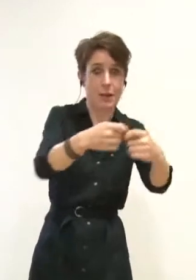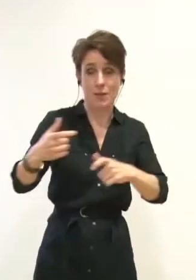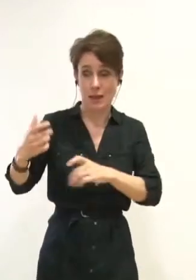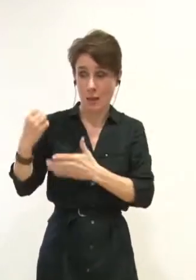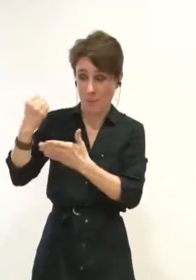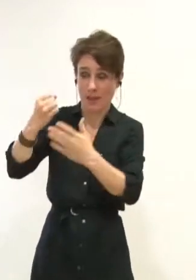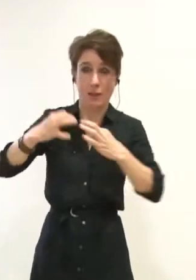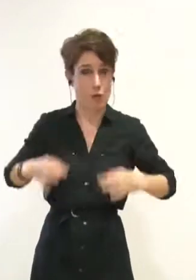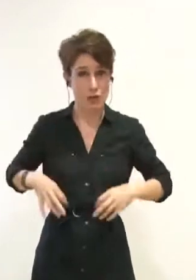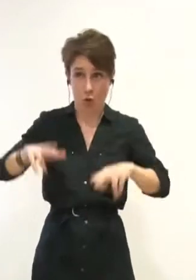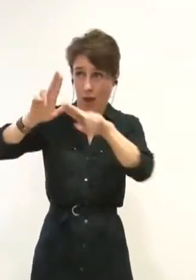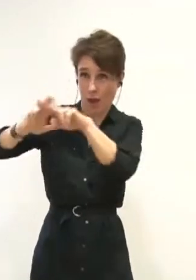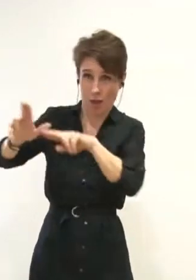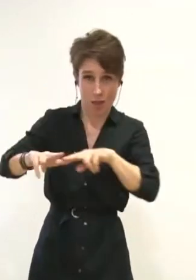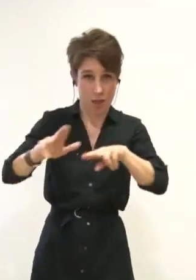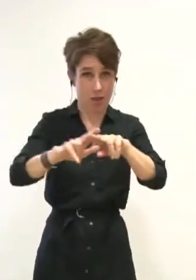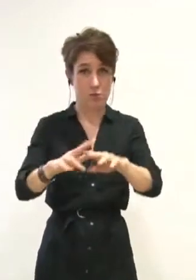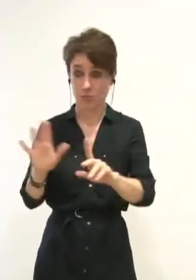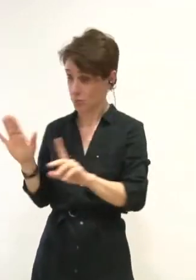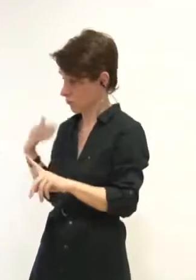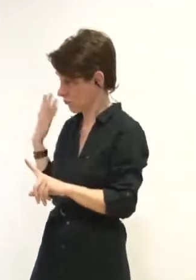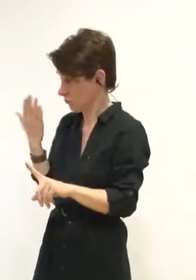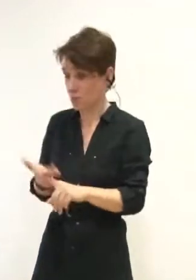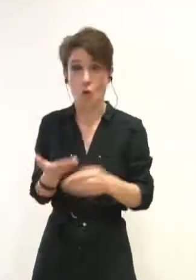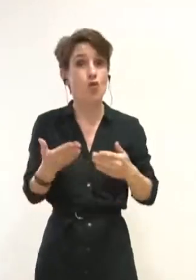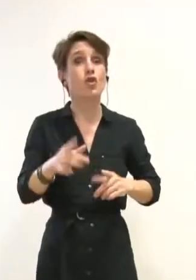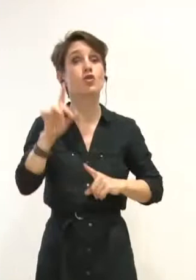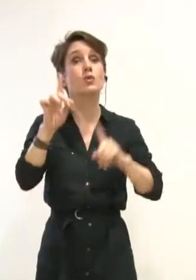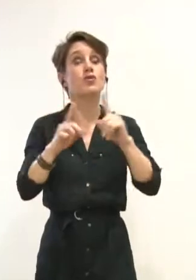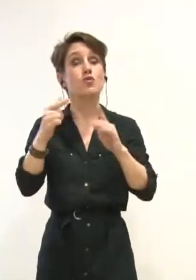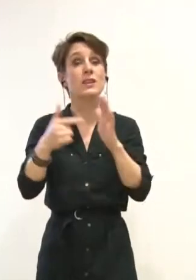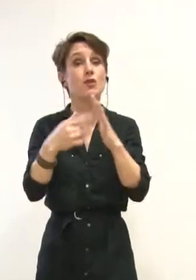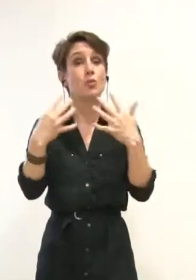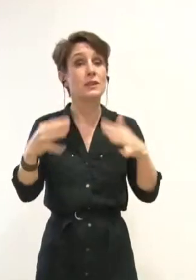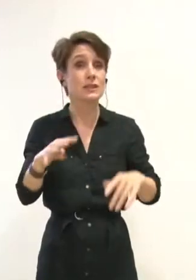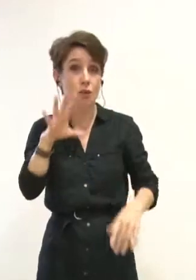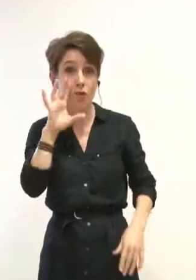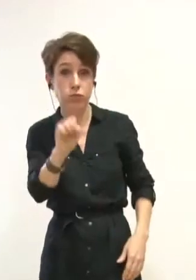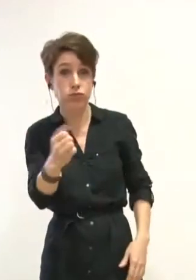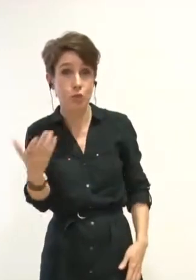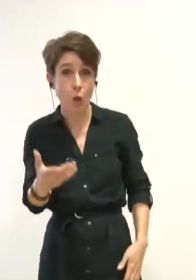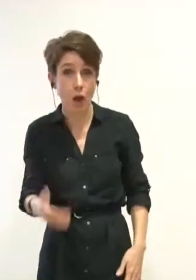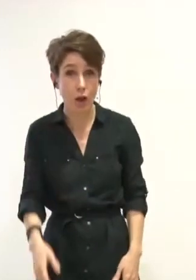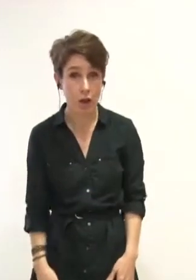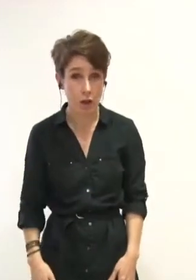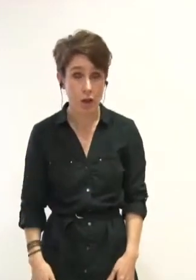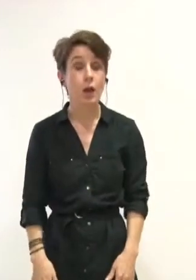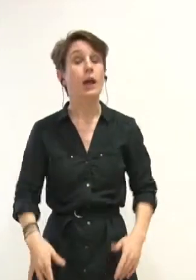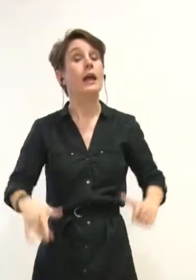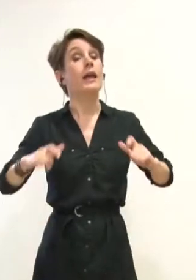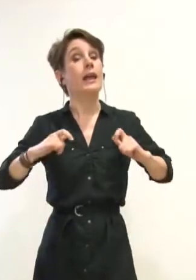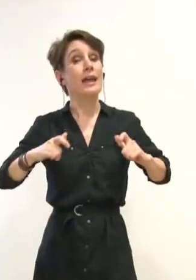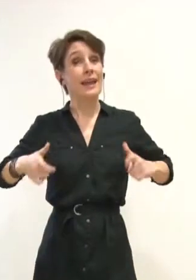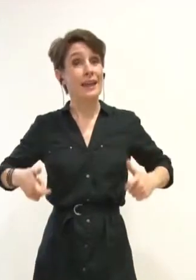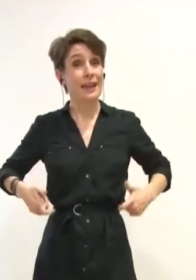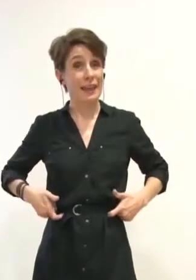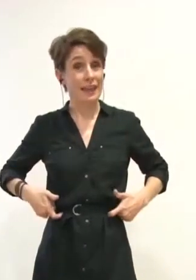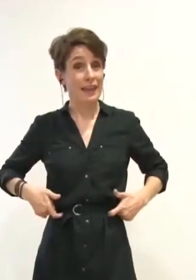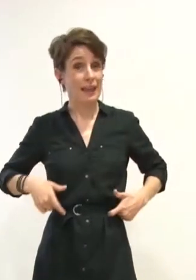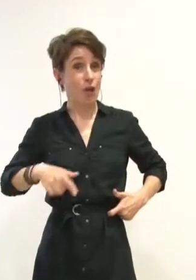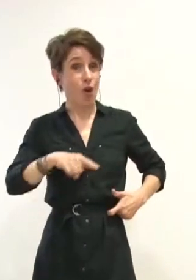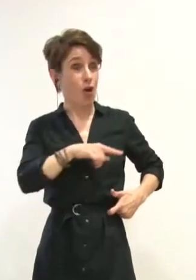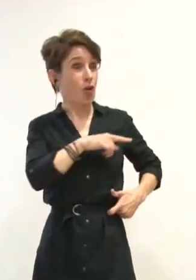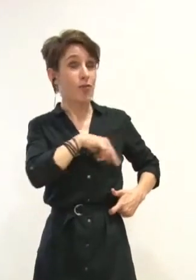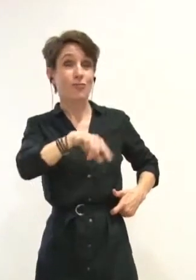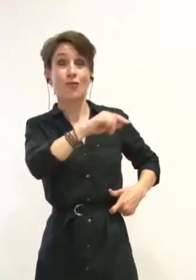Nous sommes aujourd'hui en juillet 2019. Que peut-on constater ? Tout d'abord que les écoles que vous avez trouvées en arrivant ont